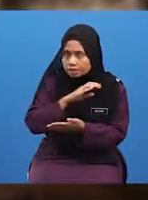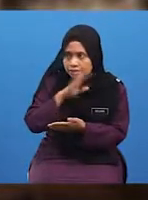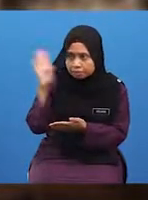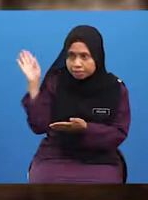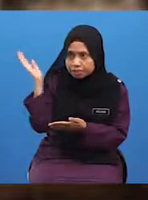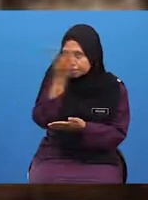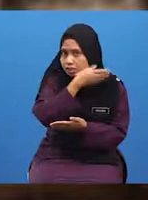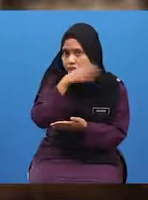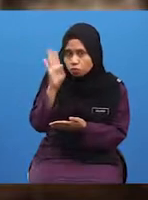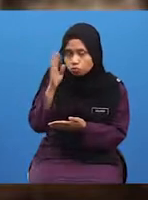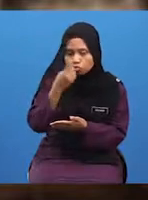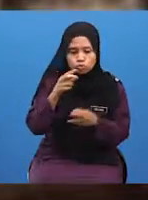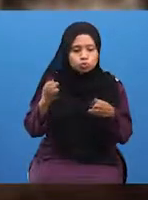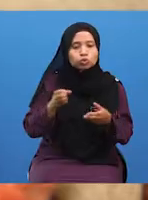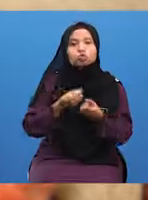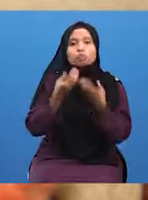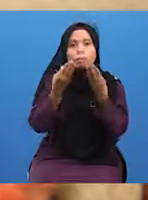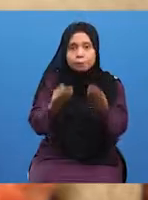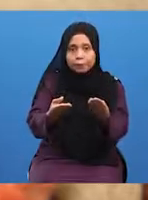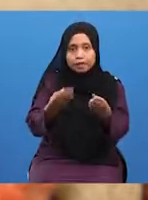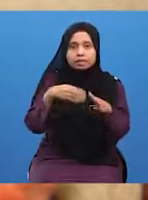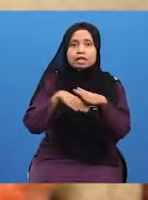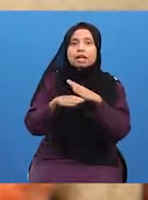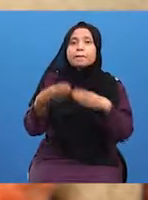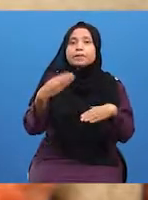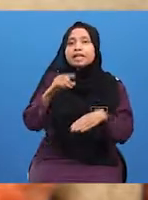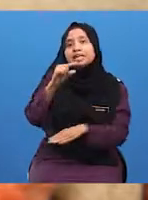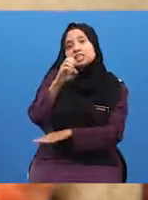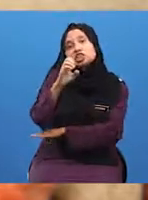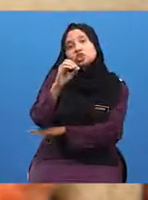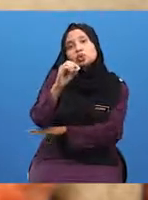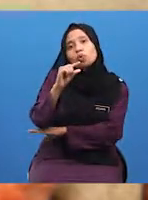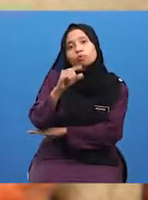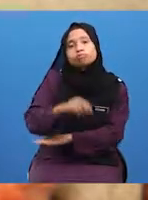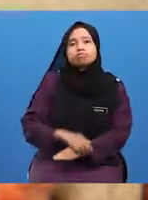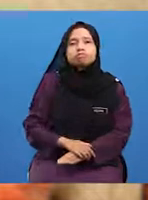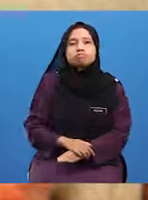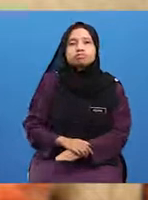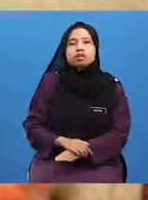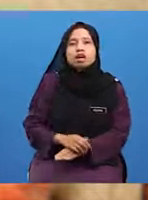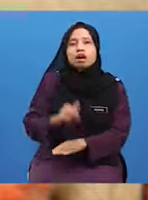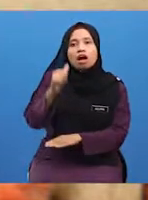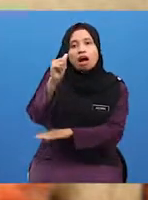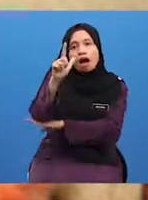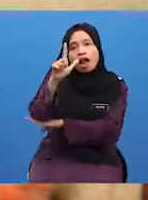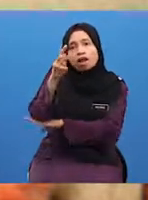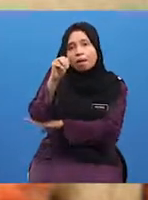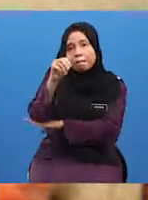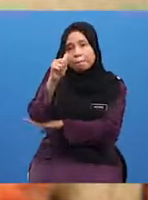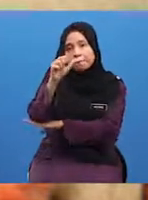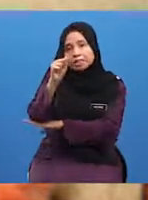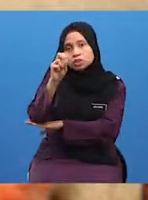lalu sumbangannya dalam bidang geografi. Al-Mas'udi telah